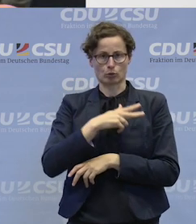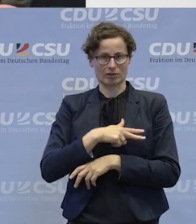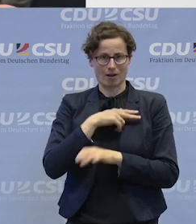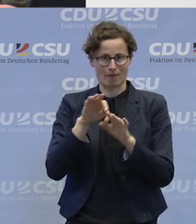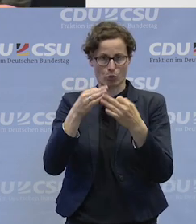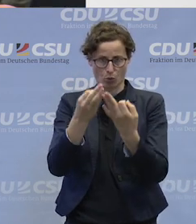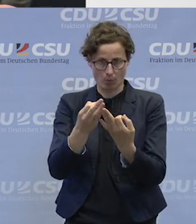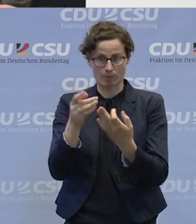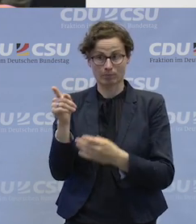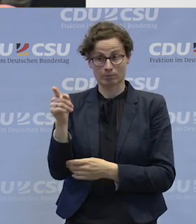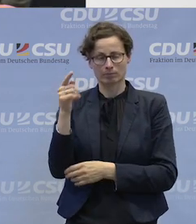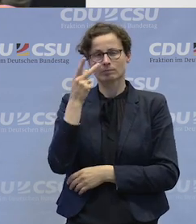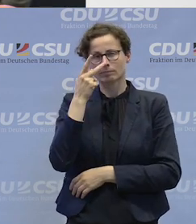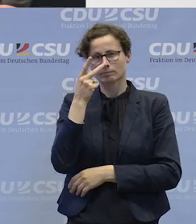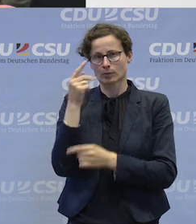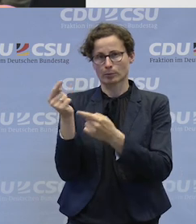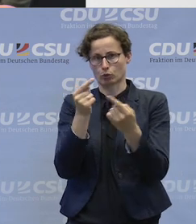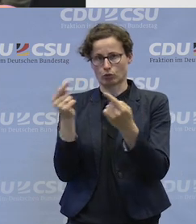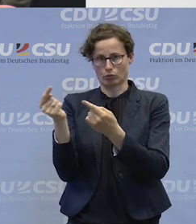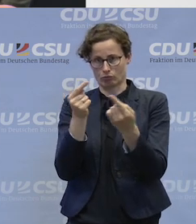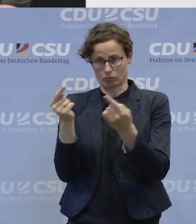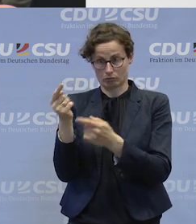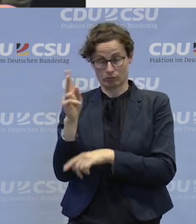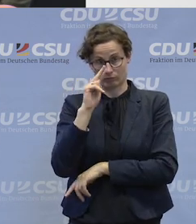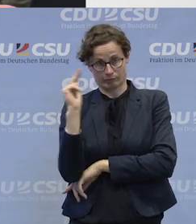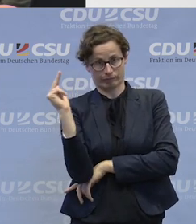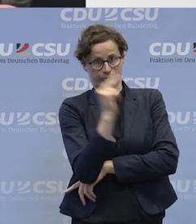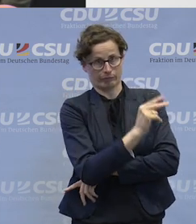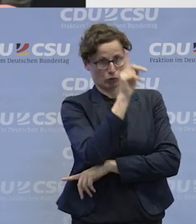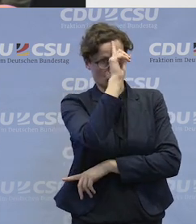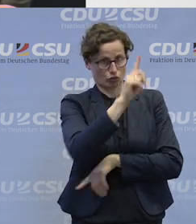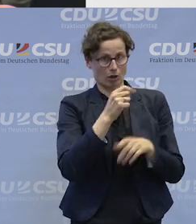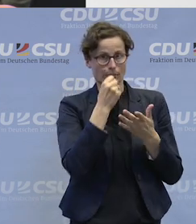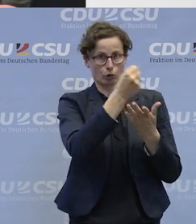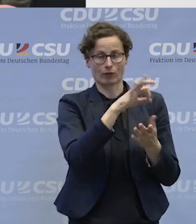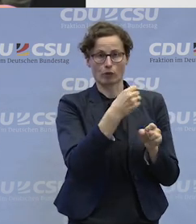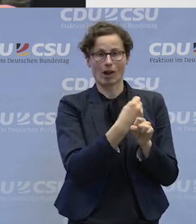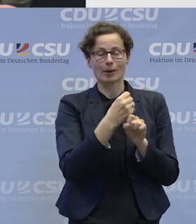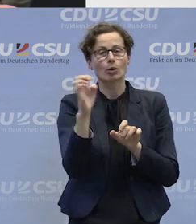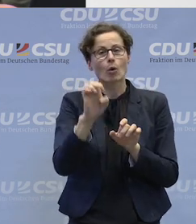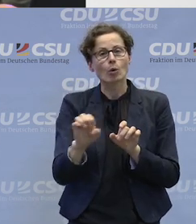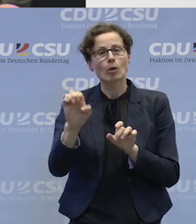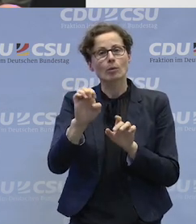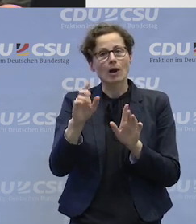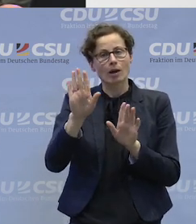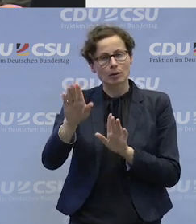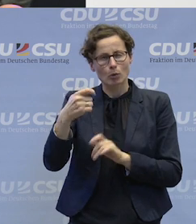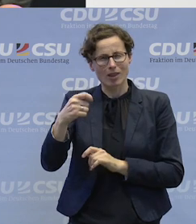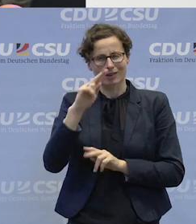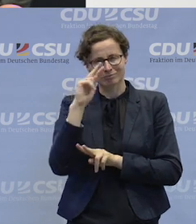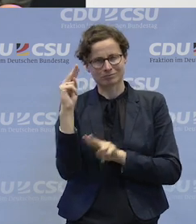da schon eine Diskussion über das Budget für Arbeit, eine Reaktion der europäischen Kolleginnen und Kollegen?